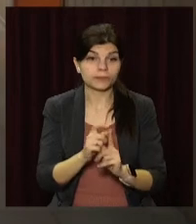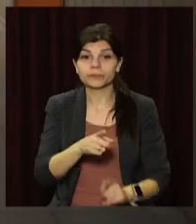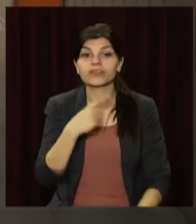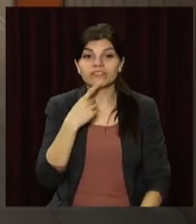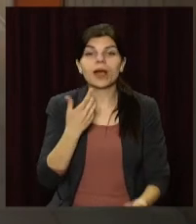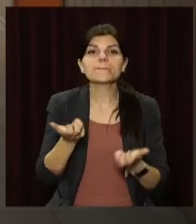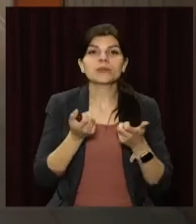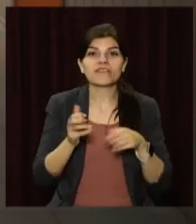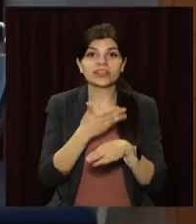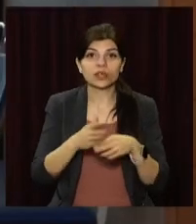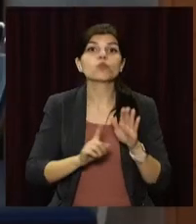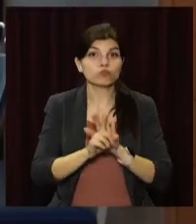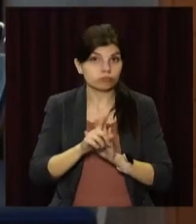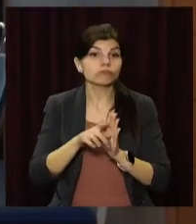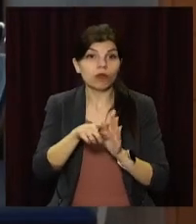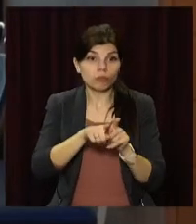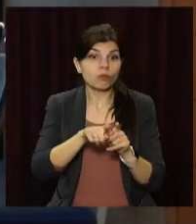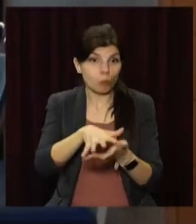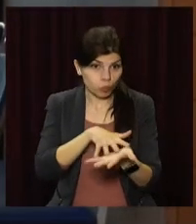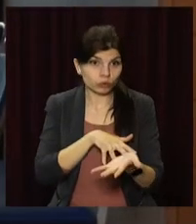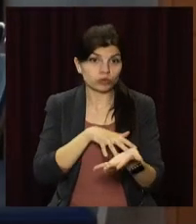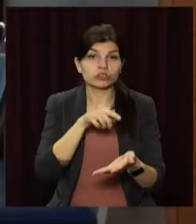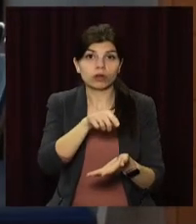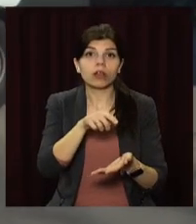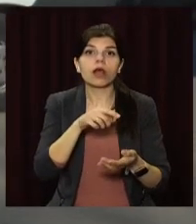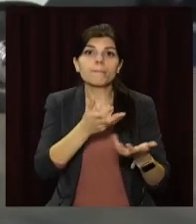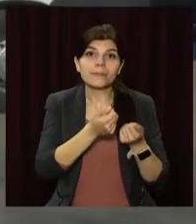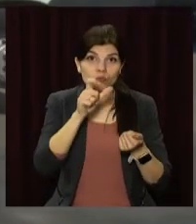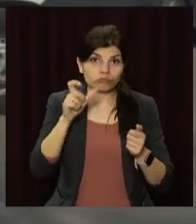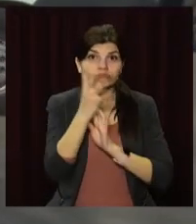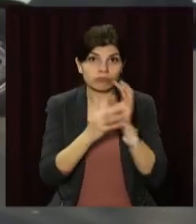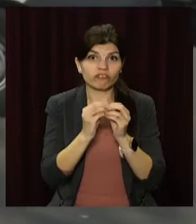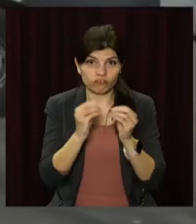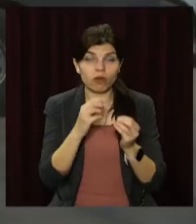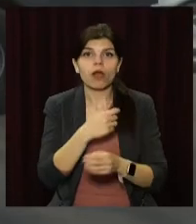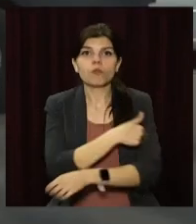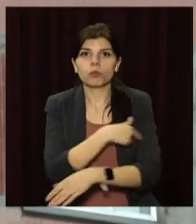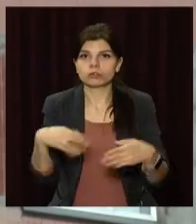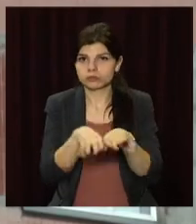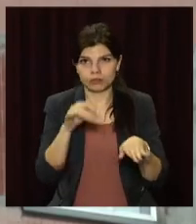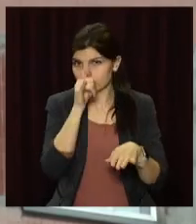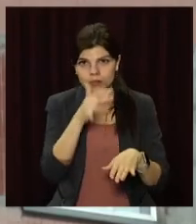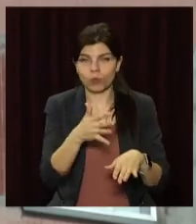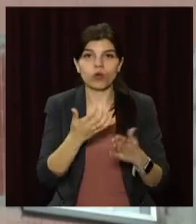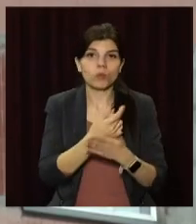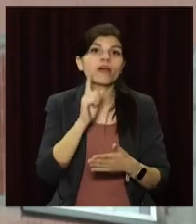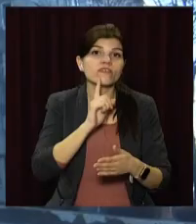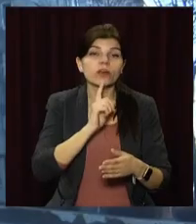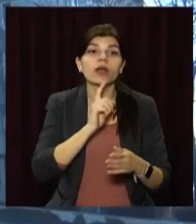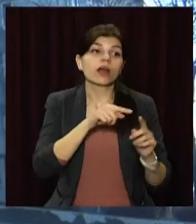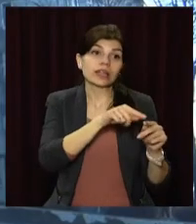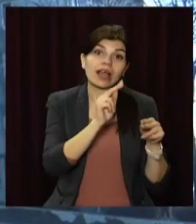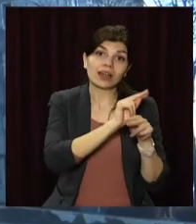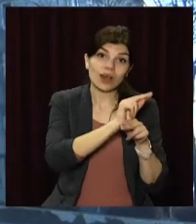відділення продовжує працювати, тому реконструюють приміщення частинами. Завершити оновлення 9-ї лікарні планують до кінця серпня.